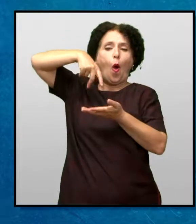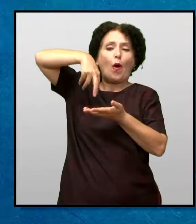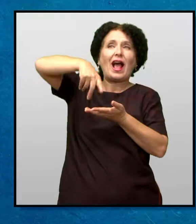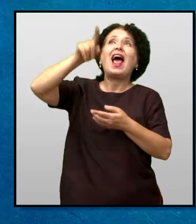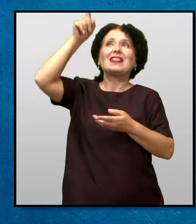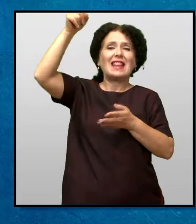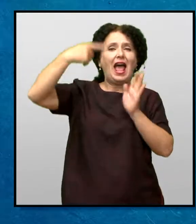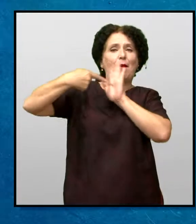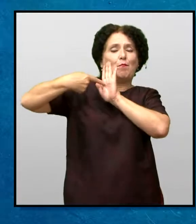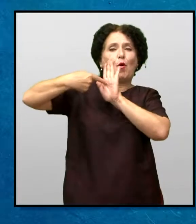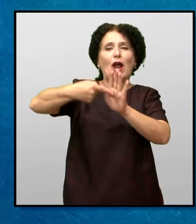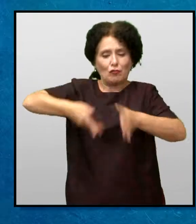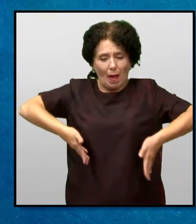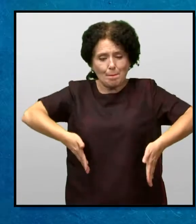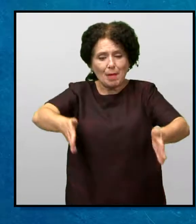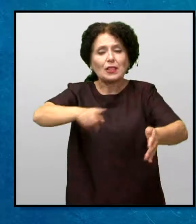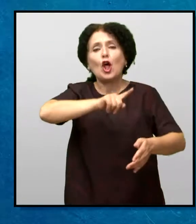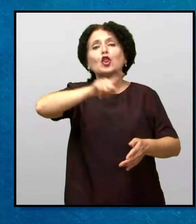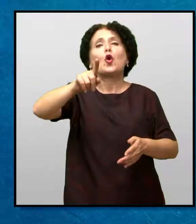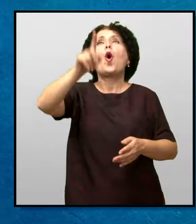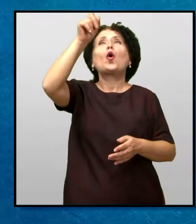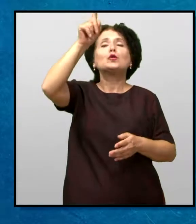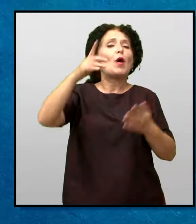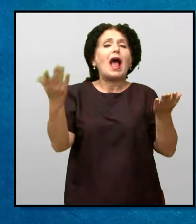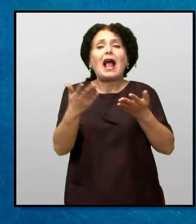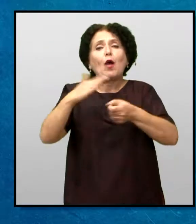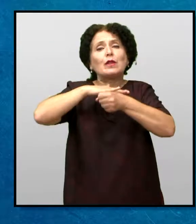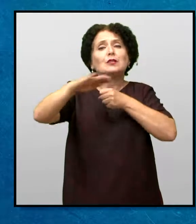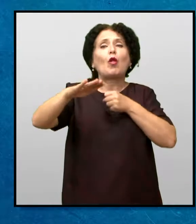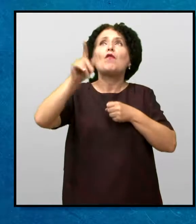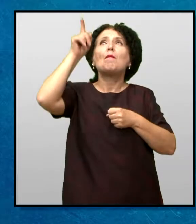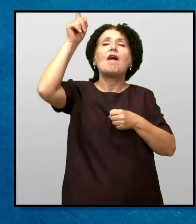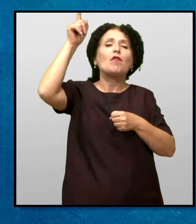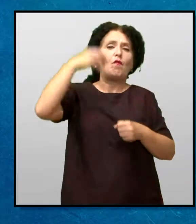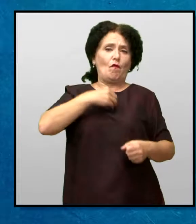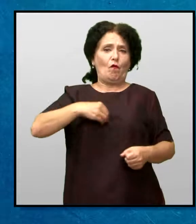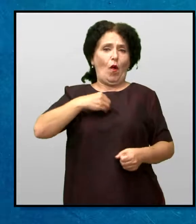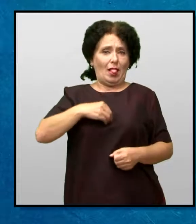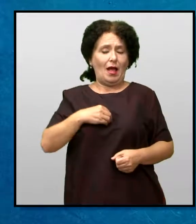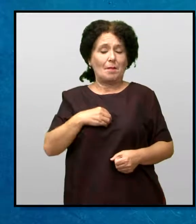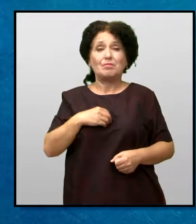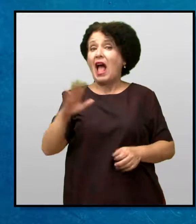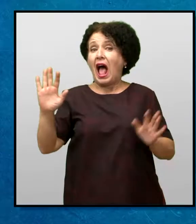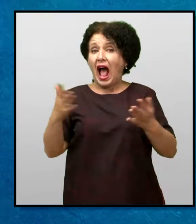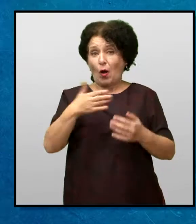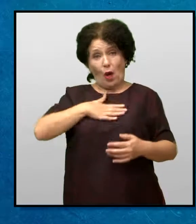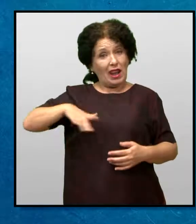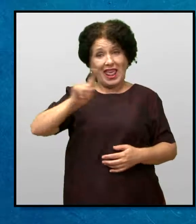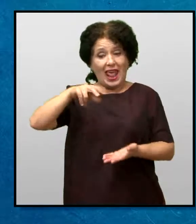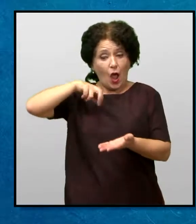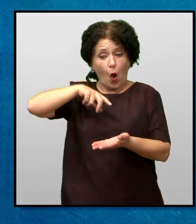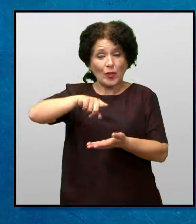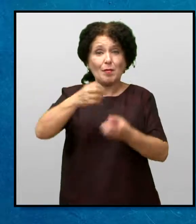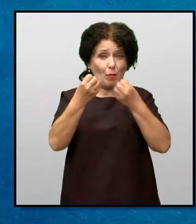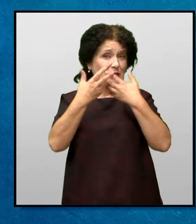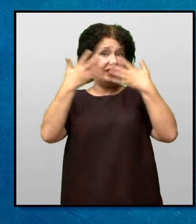Таа ни го покажува патот кон Бог И како да ја исполнуваме неговата волја Но ако ние не одиме по